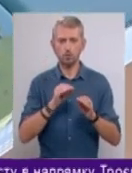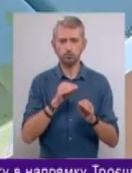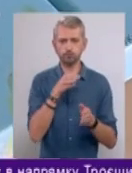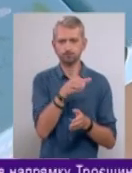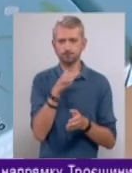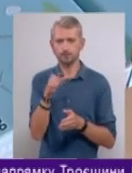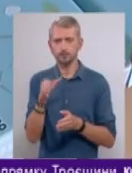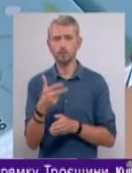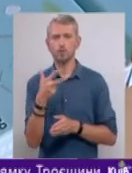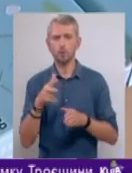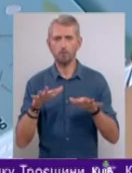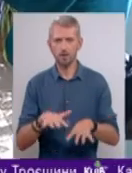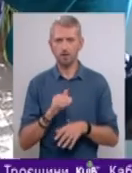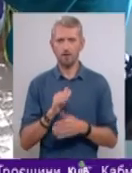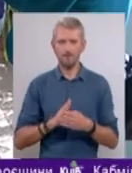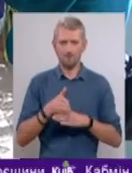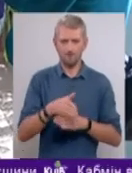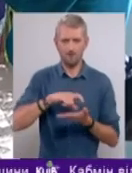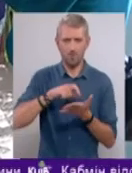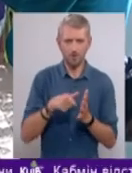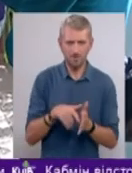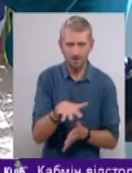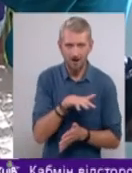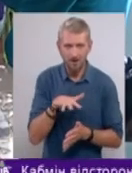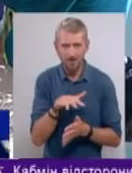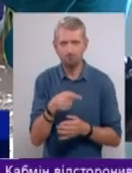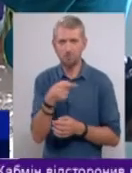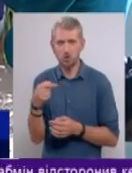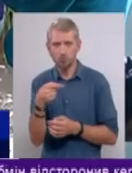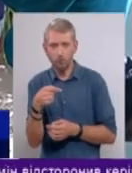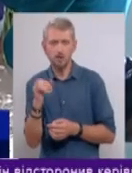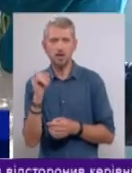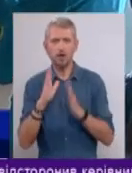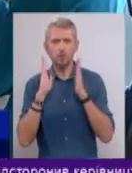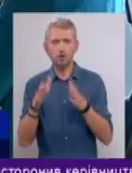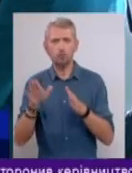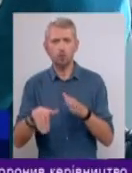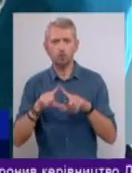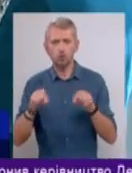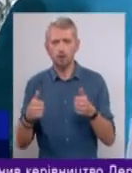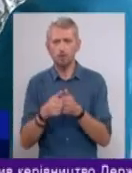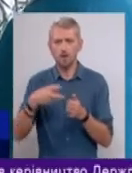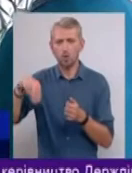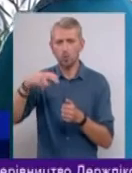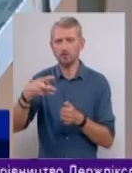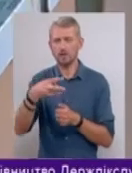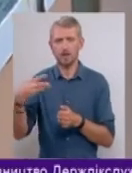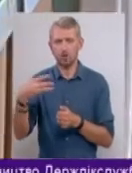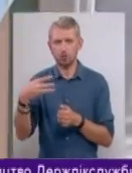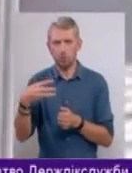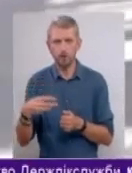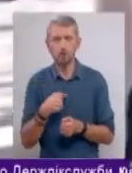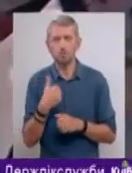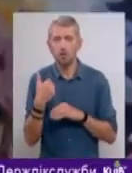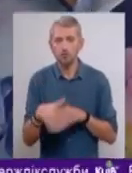локаціях. Це у фойє школи на першому поверсі і в коридорі молодшої школи біля сходів на третьому поверсі. Ми